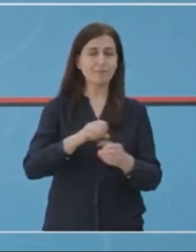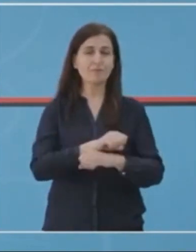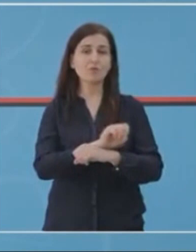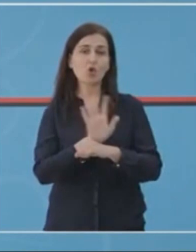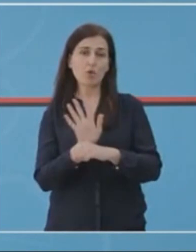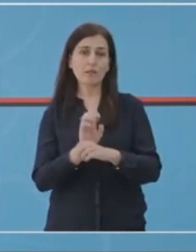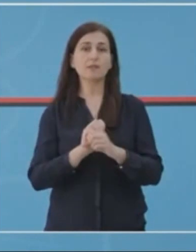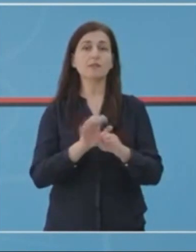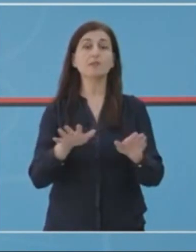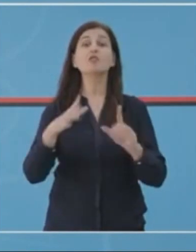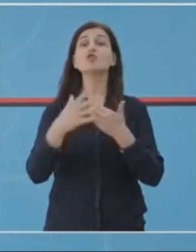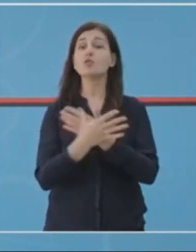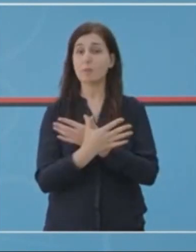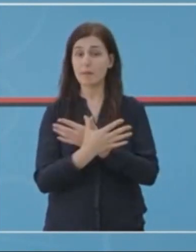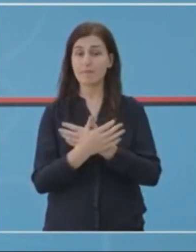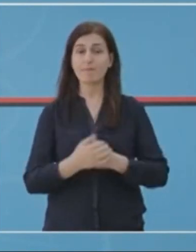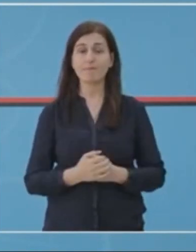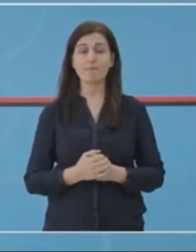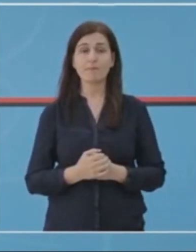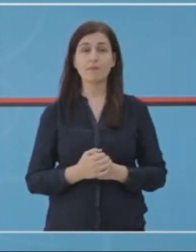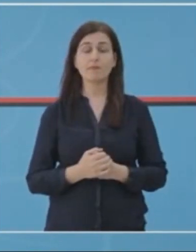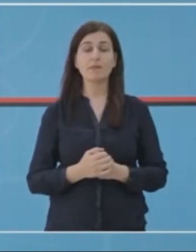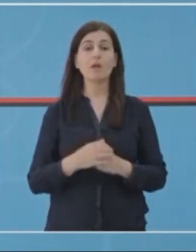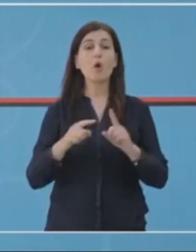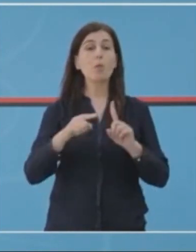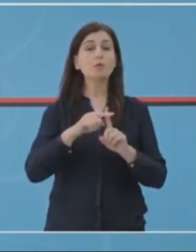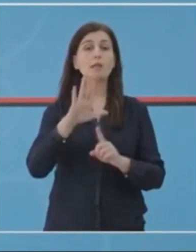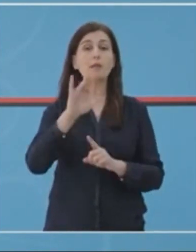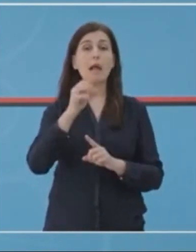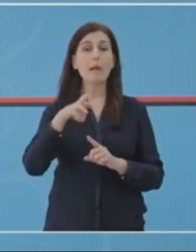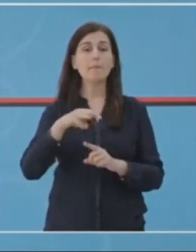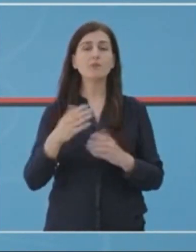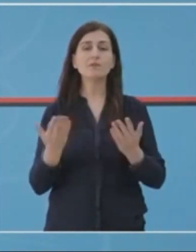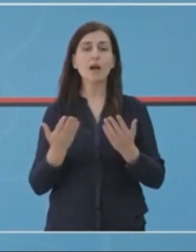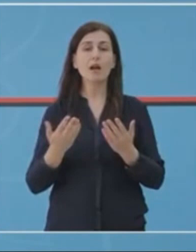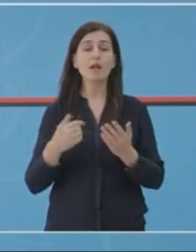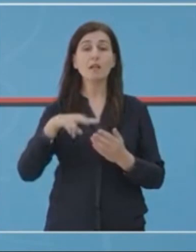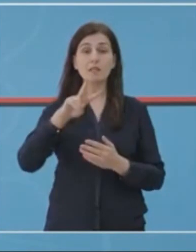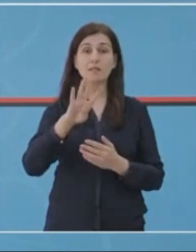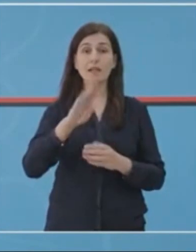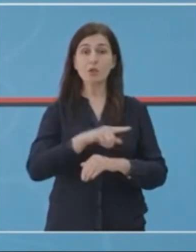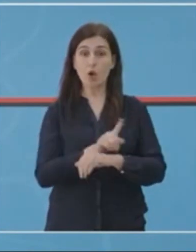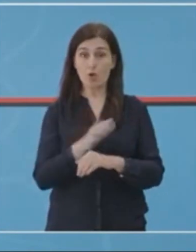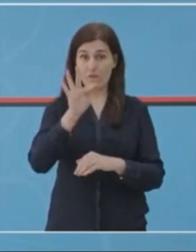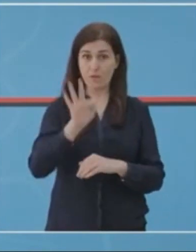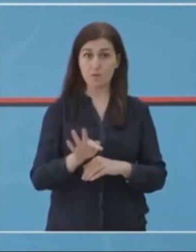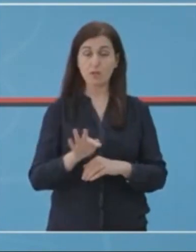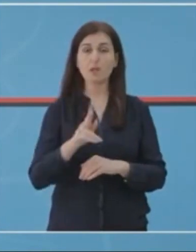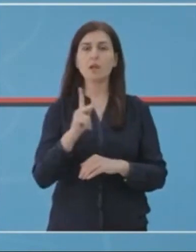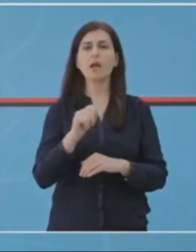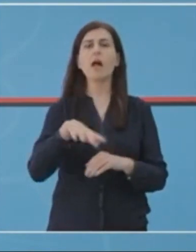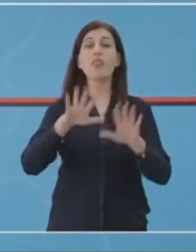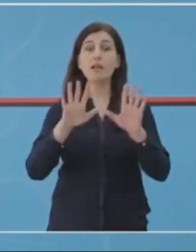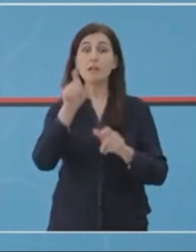-19 në Shqipëri. Lajmi mirë është që gjatë 24 orve të fundit kemi